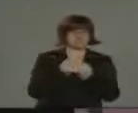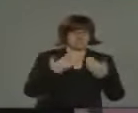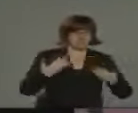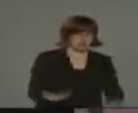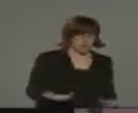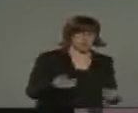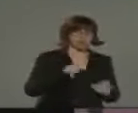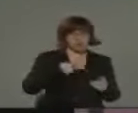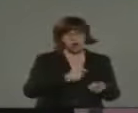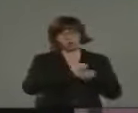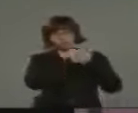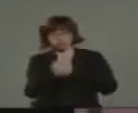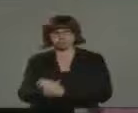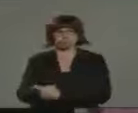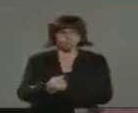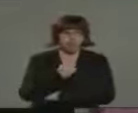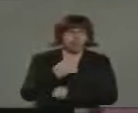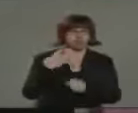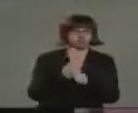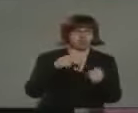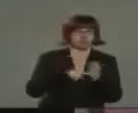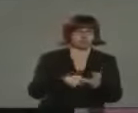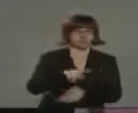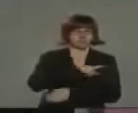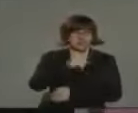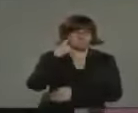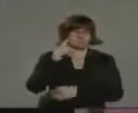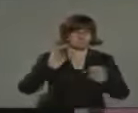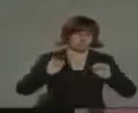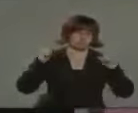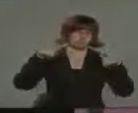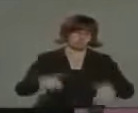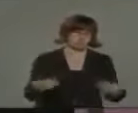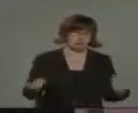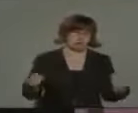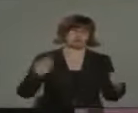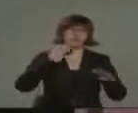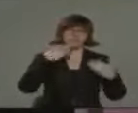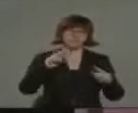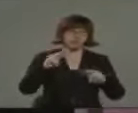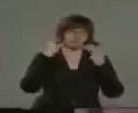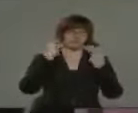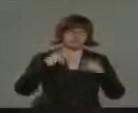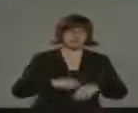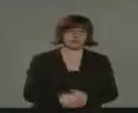standfest und selbstbewusst hervorgeht. Ich danke Ihnen sehr.